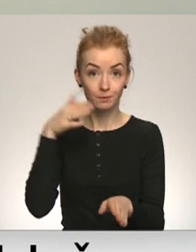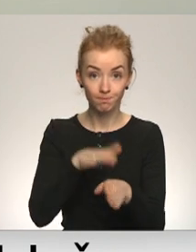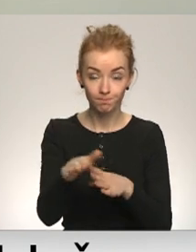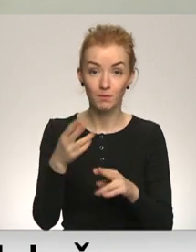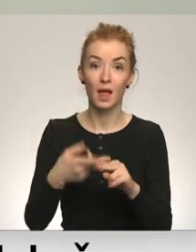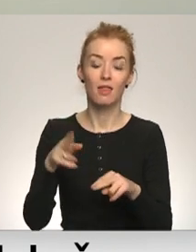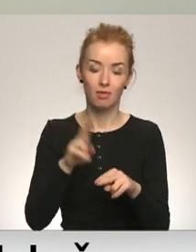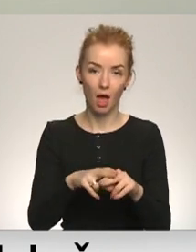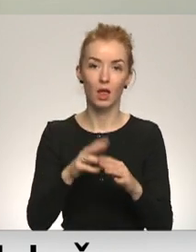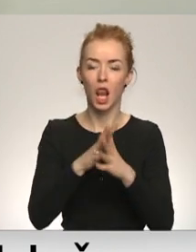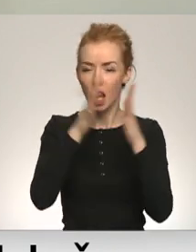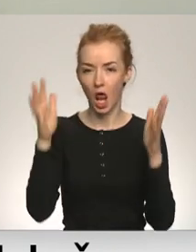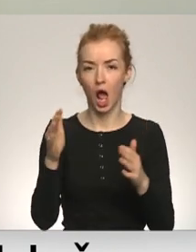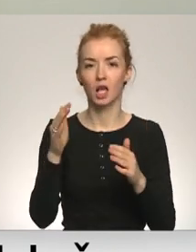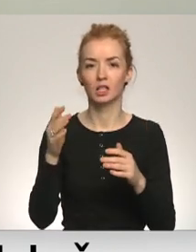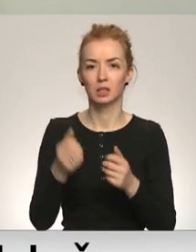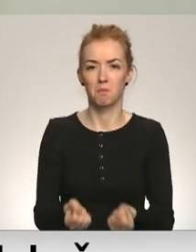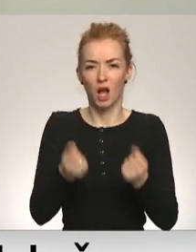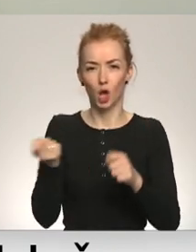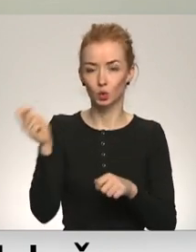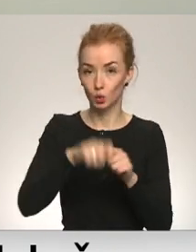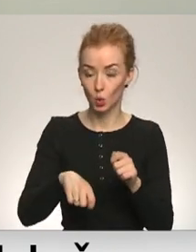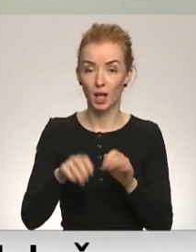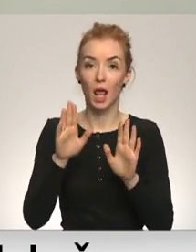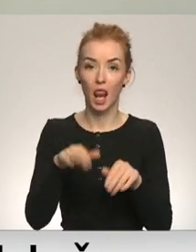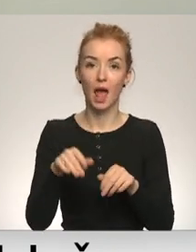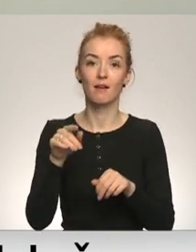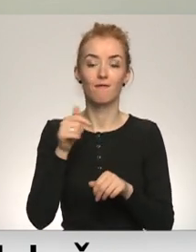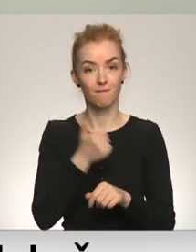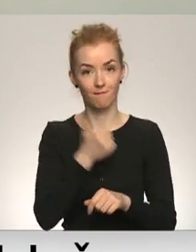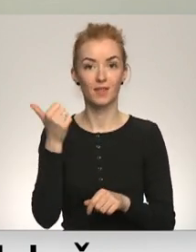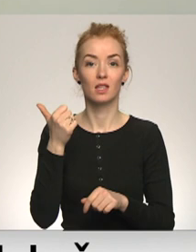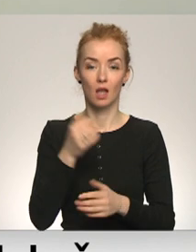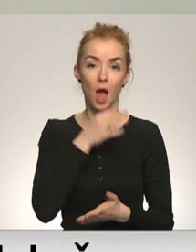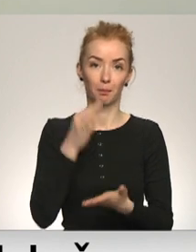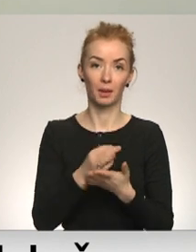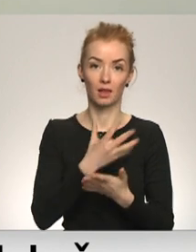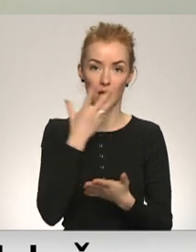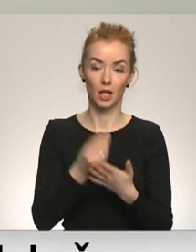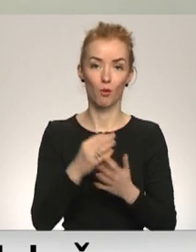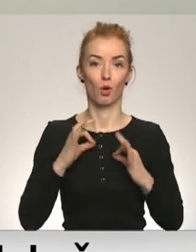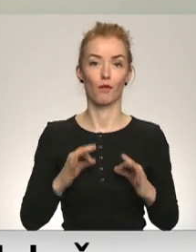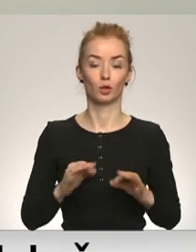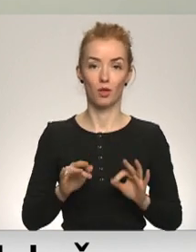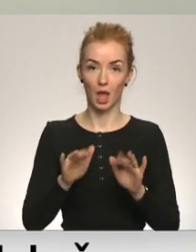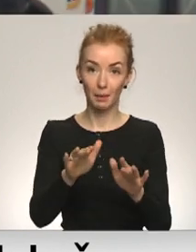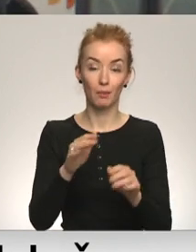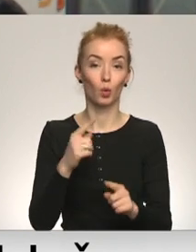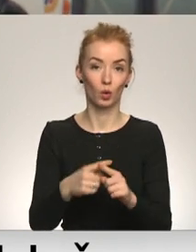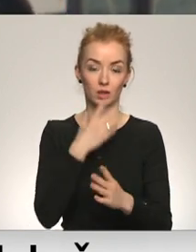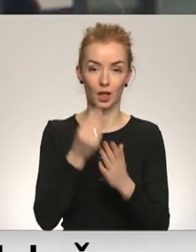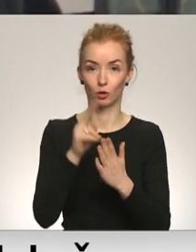pieejamības prasību neievērošanu, lai viņi atbildētu arī ar savu profesionālo darbību un ar savu sertifikātu.